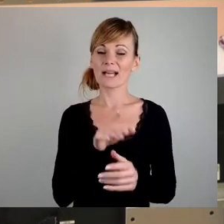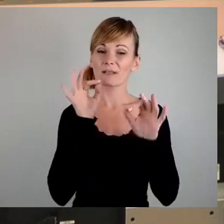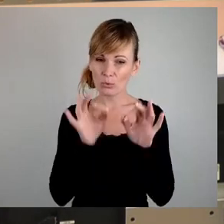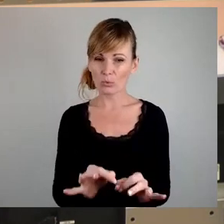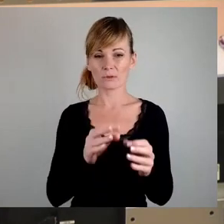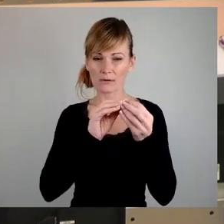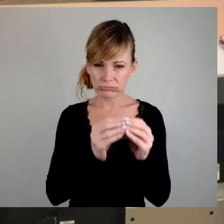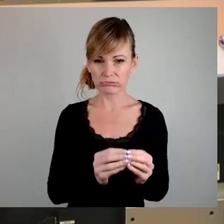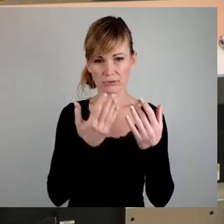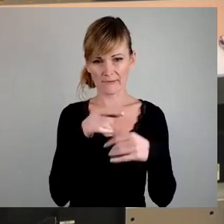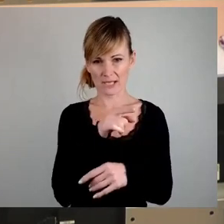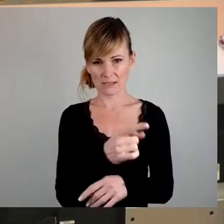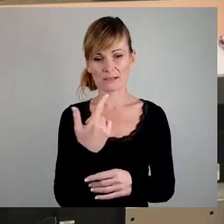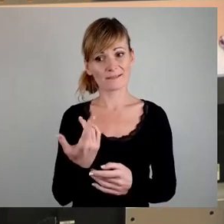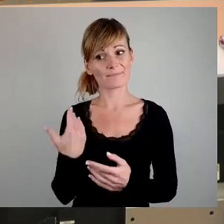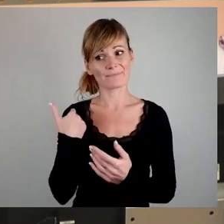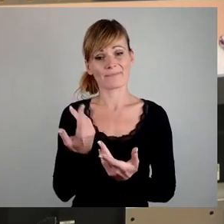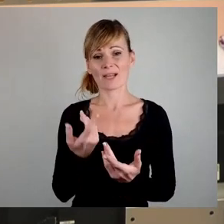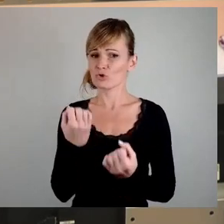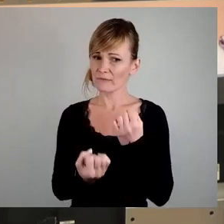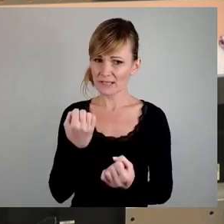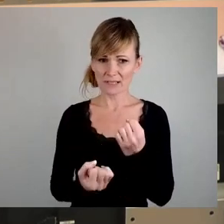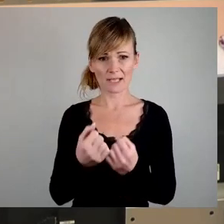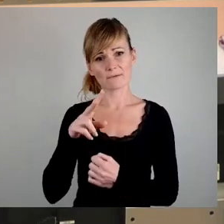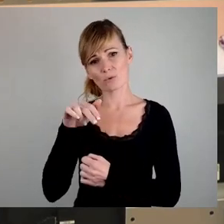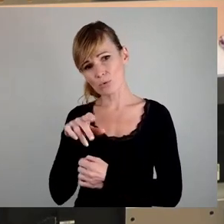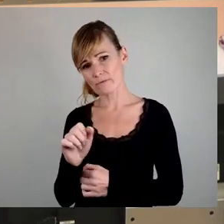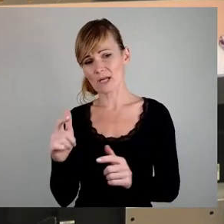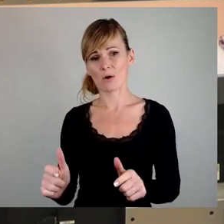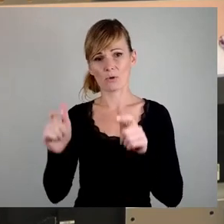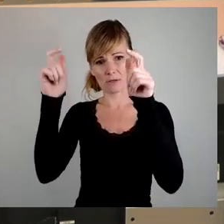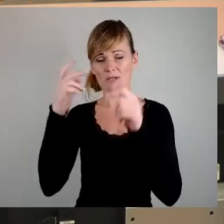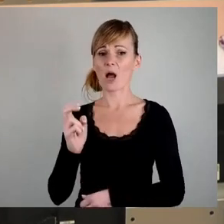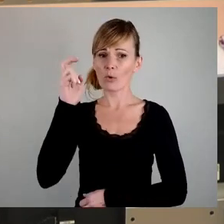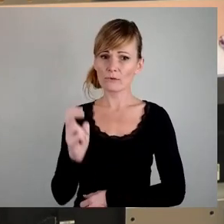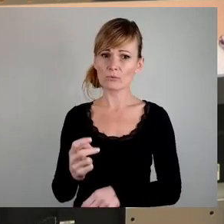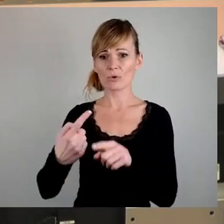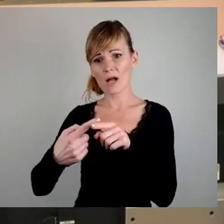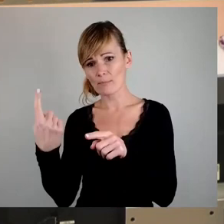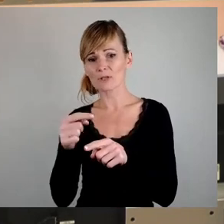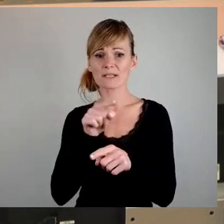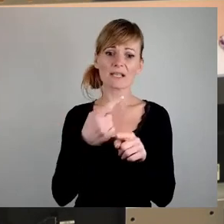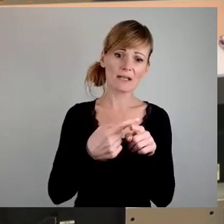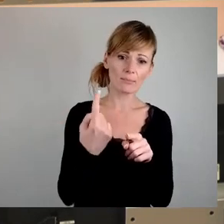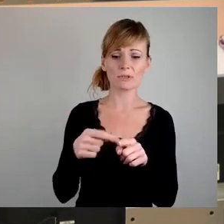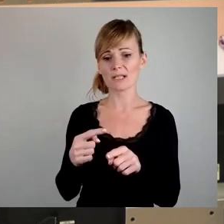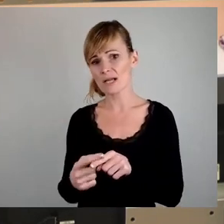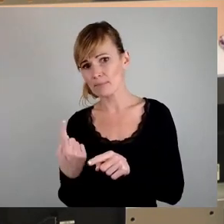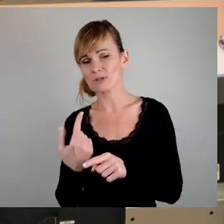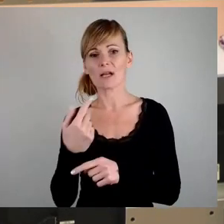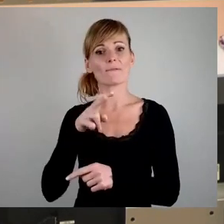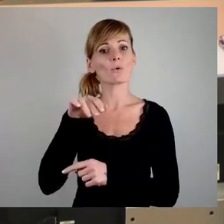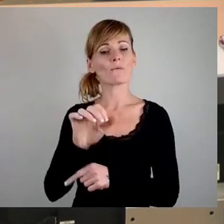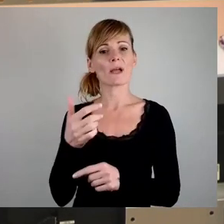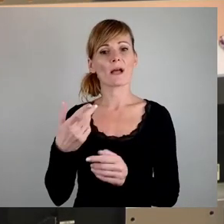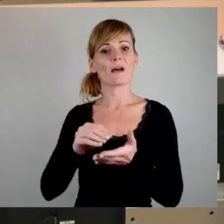es gibt in Bonovia-Häusern. Da geht es um Aufzüge, da ist dies kaputt, da ist das kaputt. Wenn man sich die WED mal anguckt, als Vermieterin, wie sie auftritt, ist